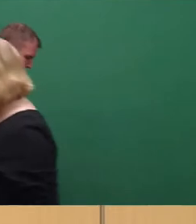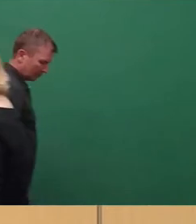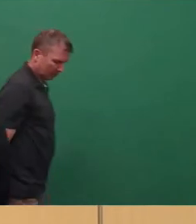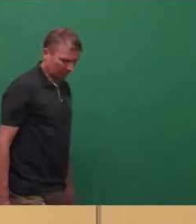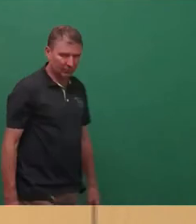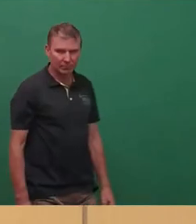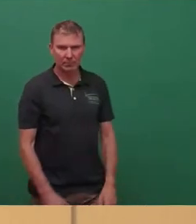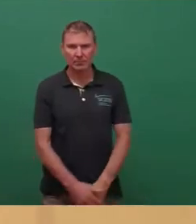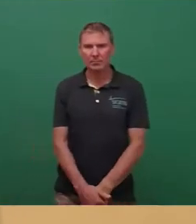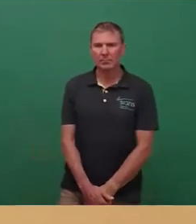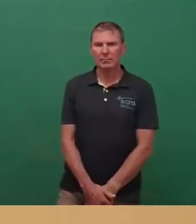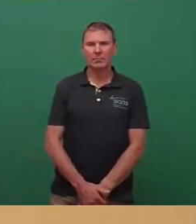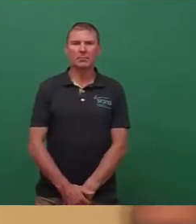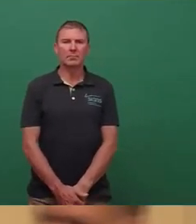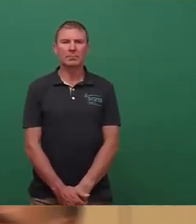Applaus